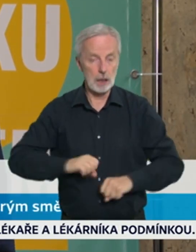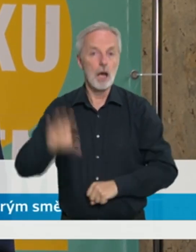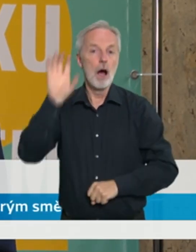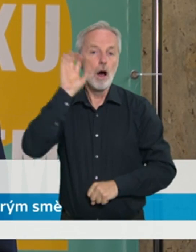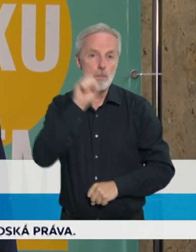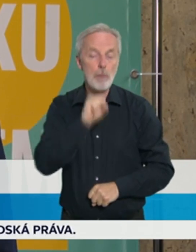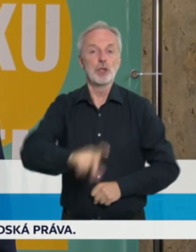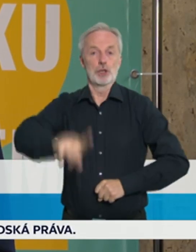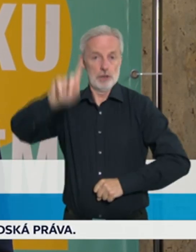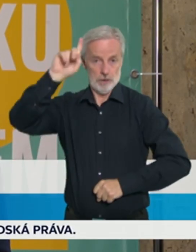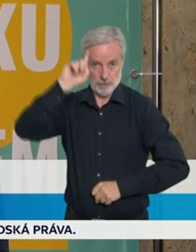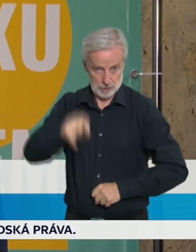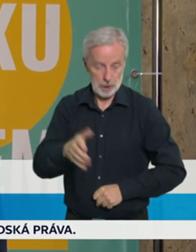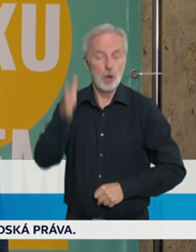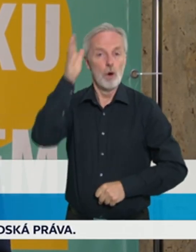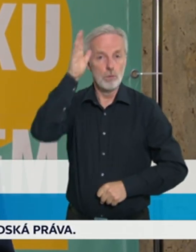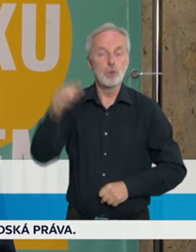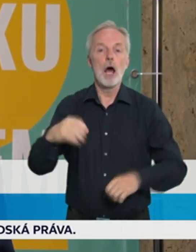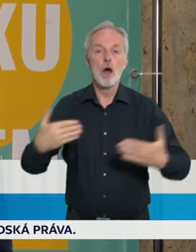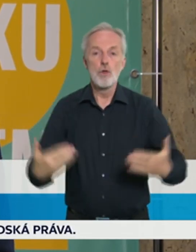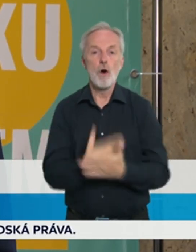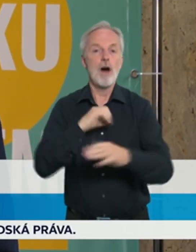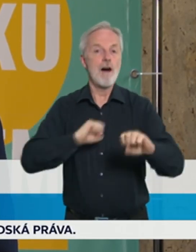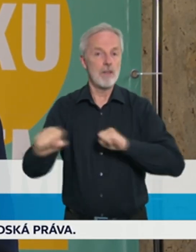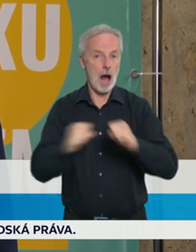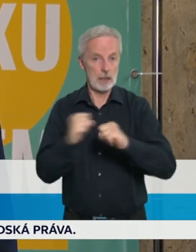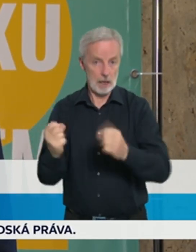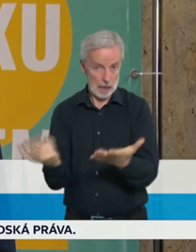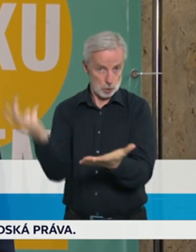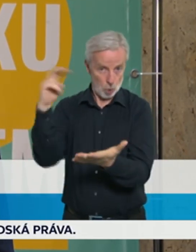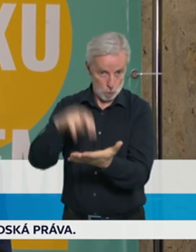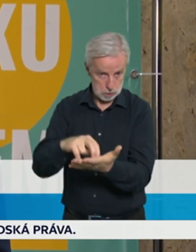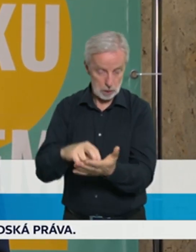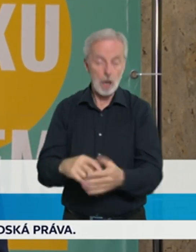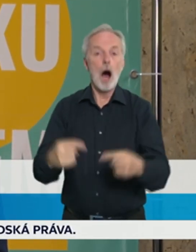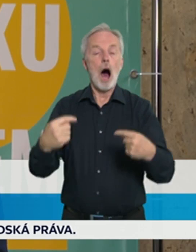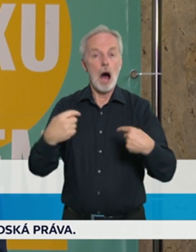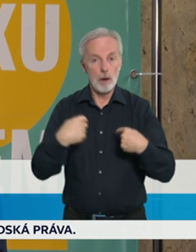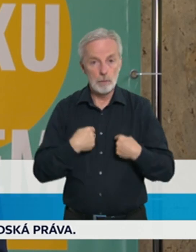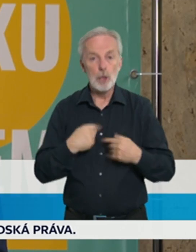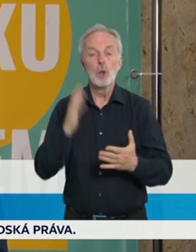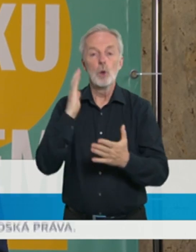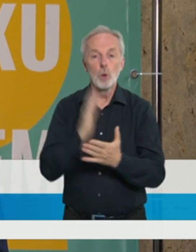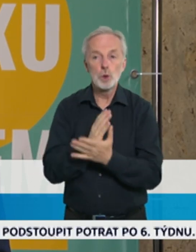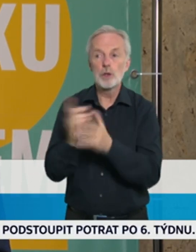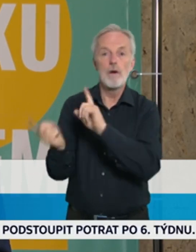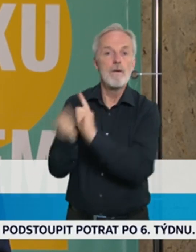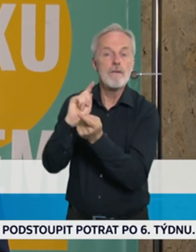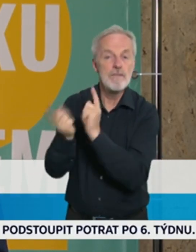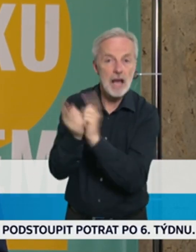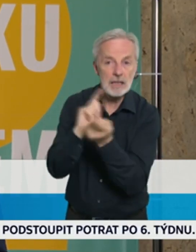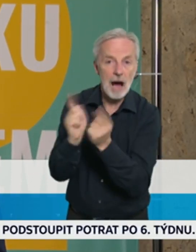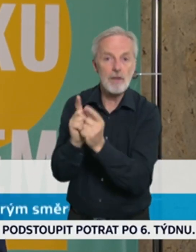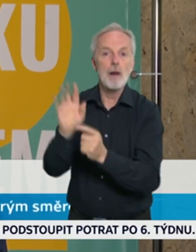vládní koalice a my jsme už zahájili vlastně konzultace s jejími zástupci,